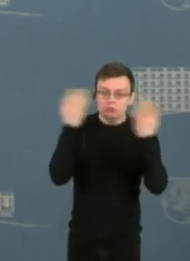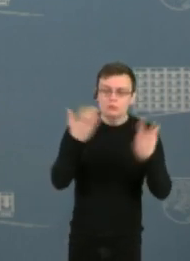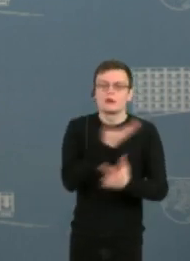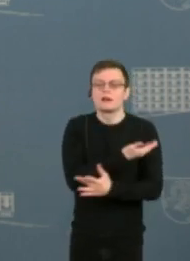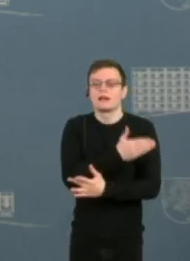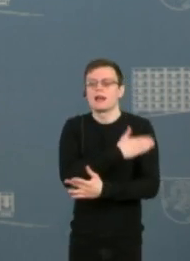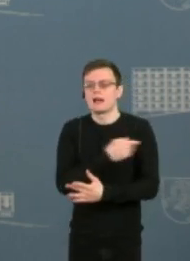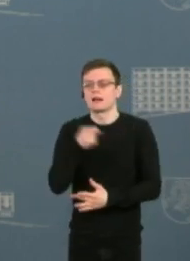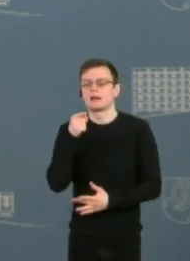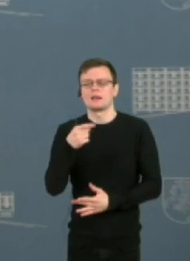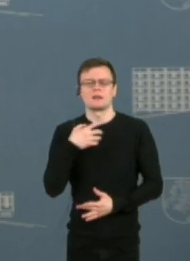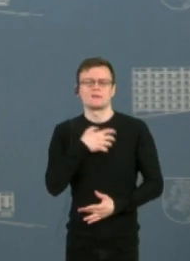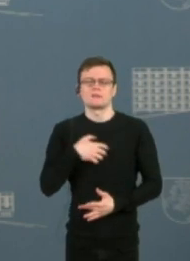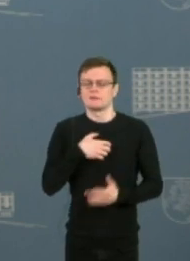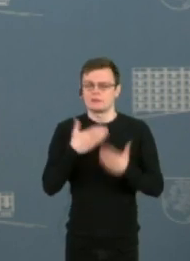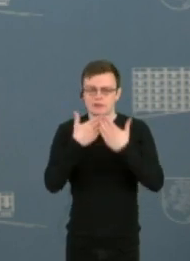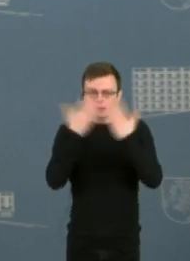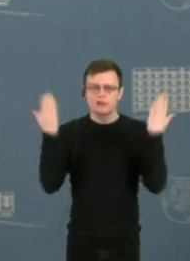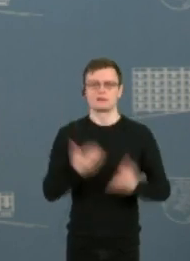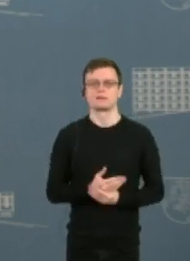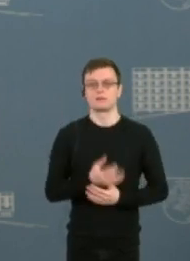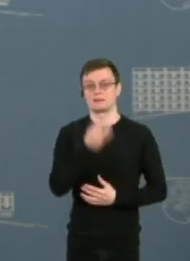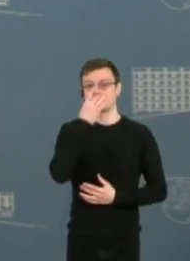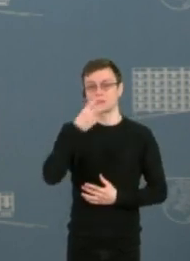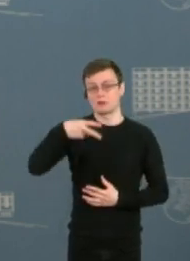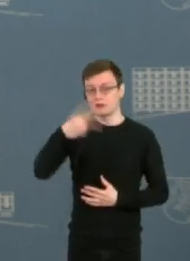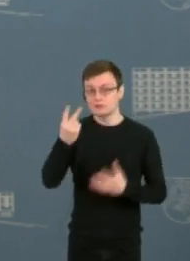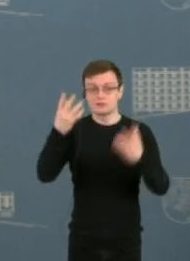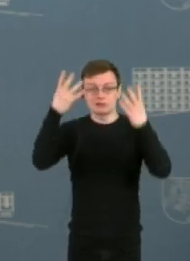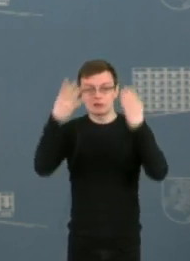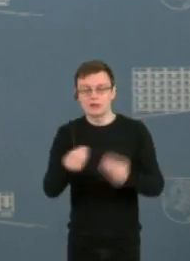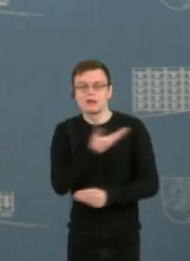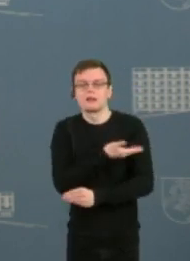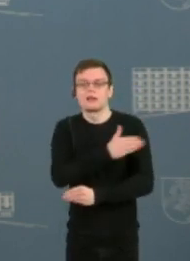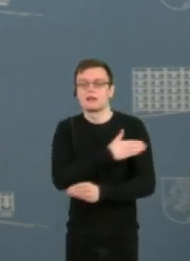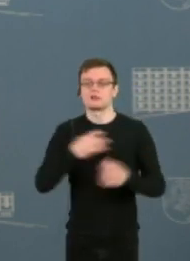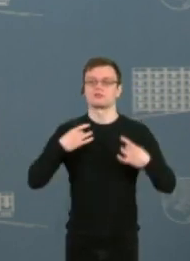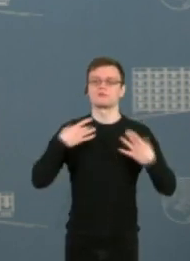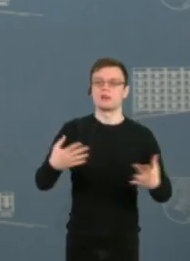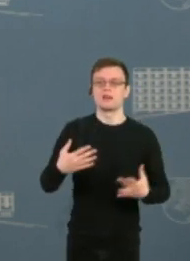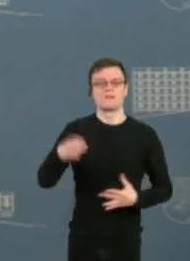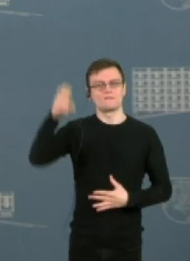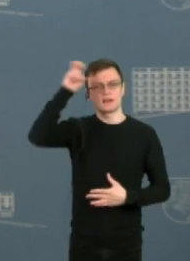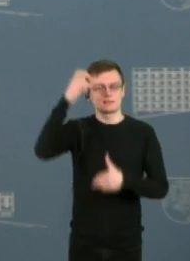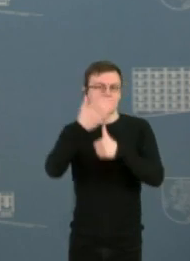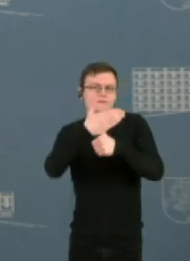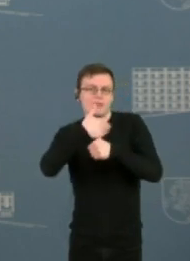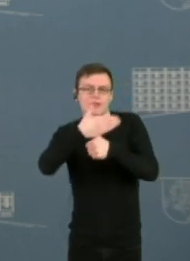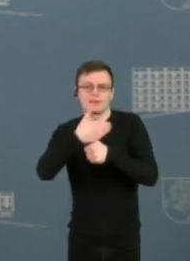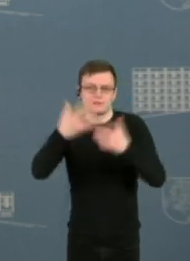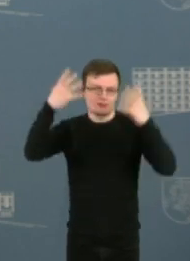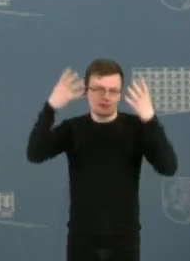yra ypatinga diena. Gegužės antrą dieną lankai švenčia valstybės vėliavos dieną ir